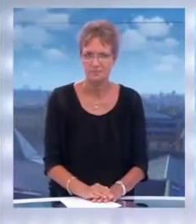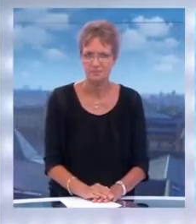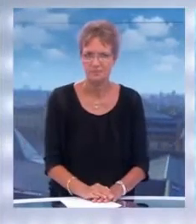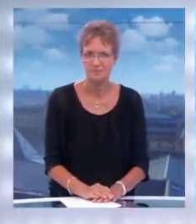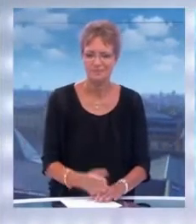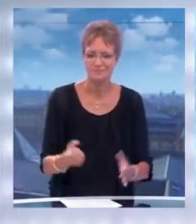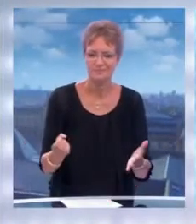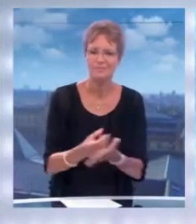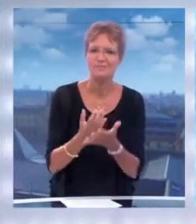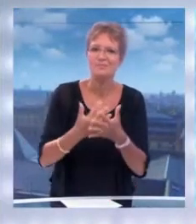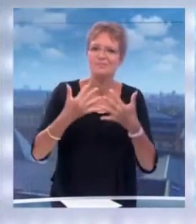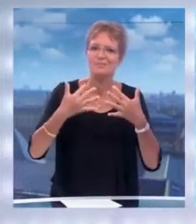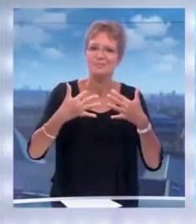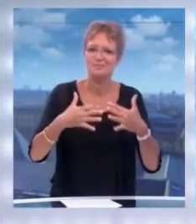C'est la fin de cette édition, je vous laisse en compagnie.